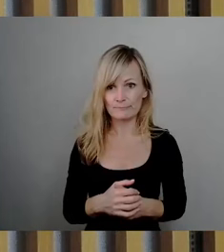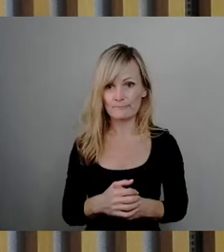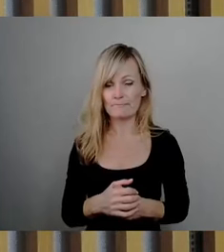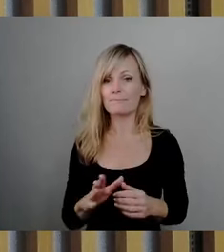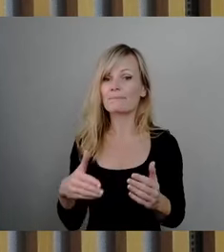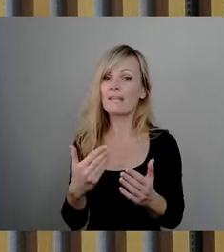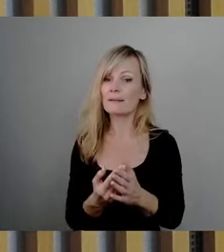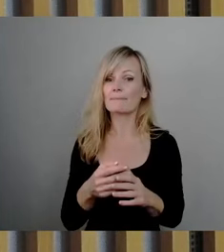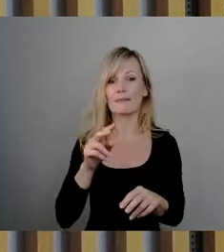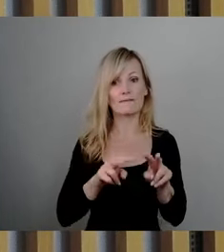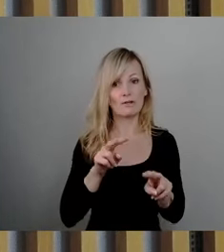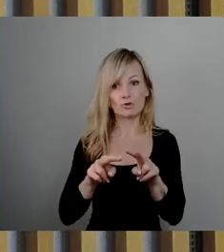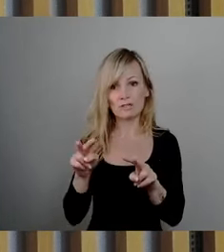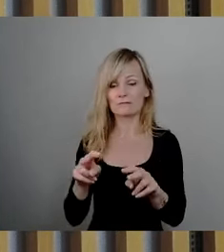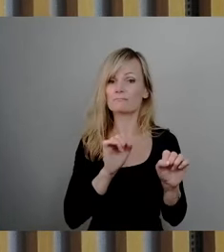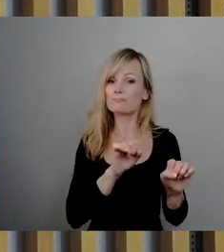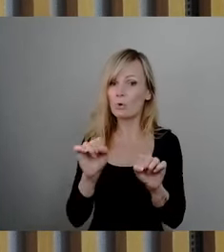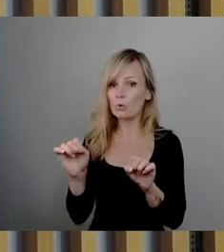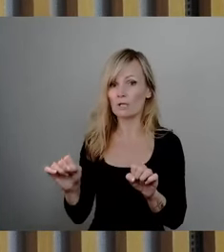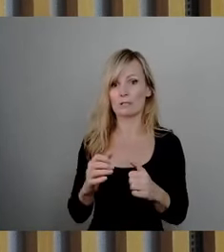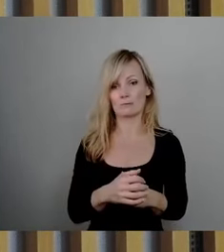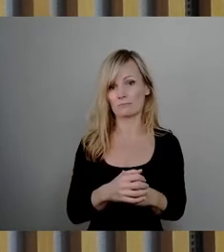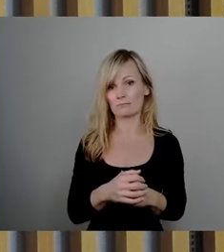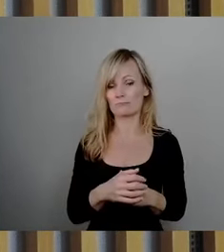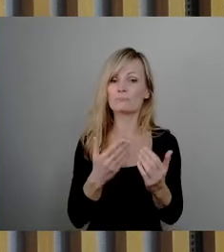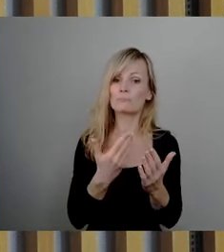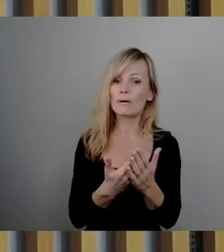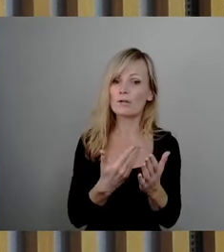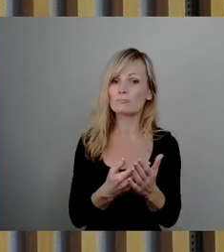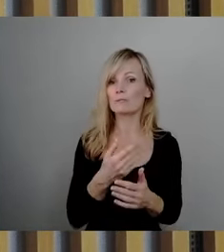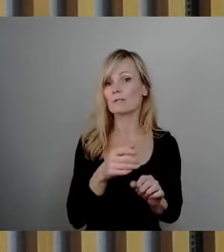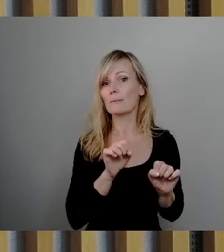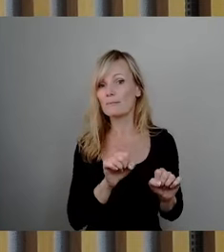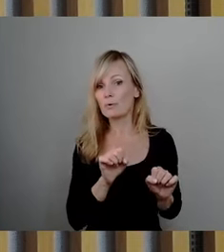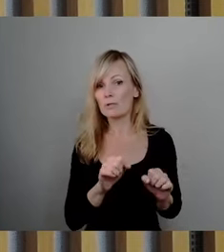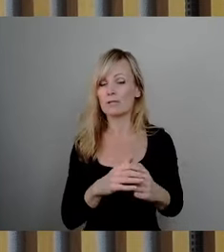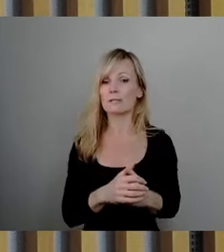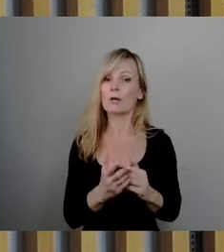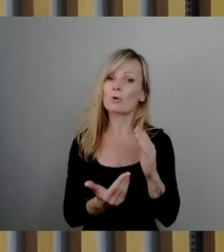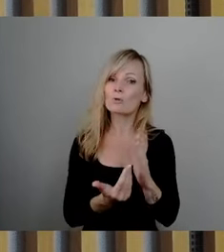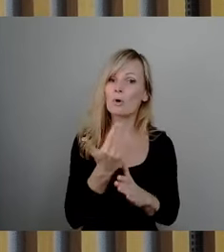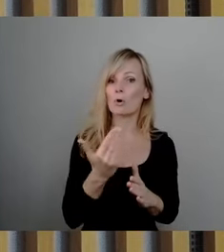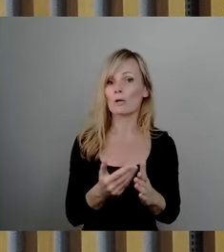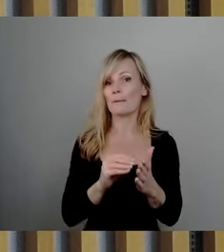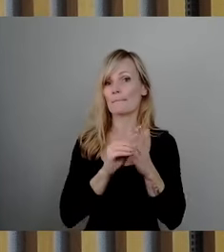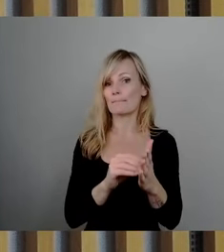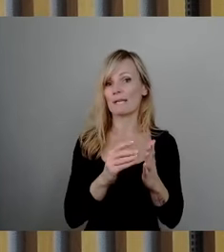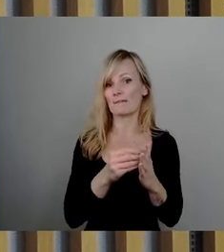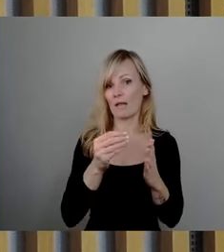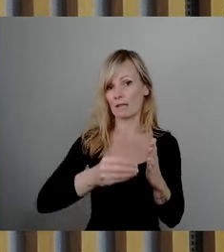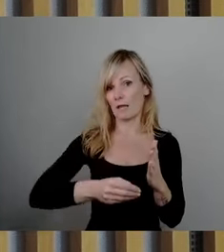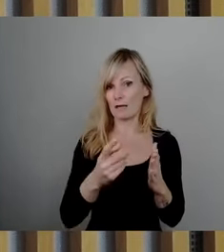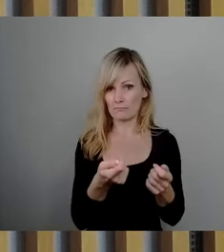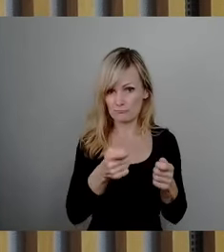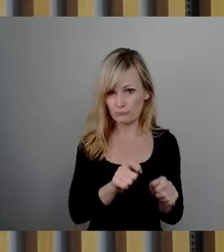denkbare Möglichkeiten. Denkbar wäre zum einen, einen neuen Mietvertrag abzuschließen. Denkbar wäre auch,